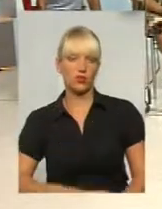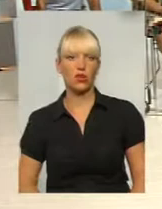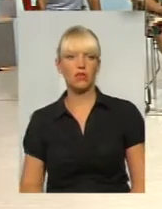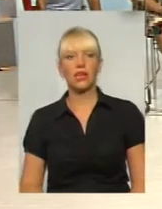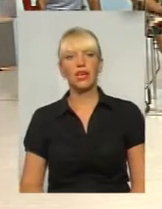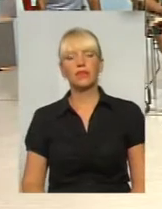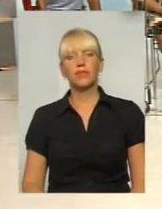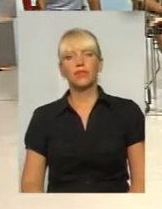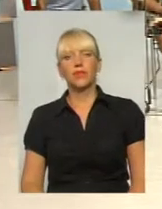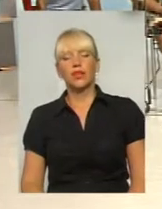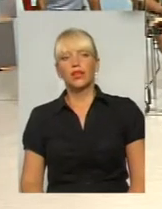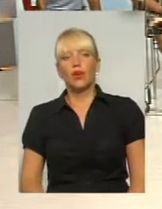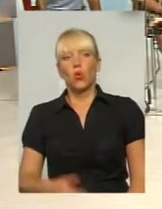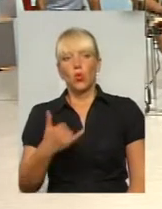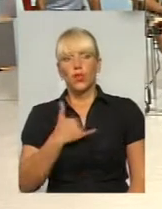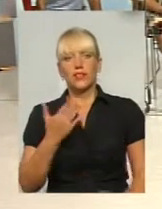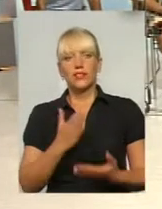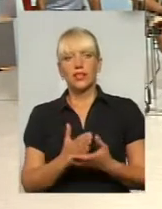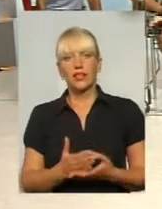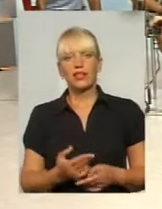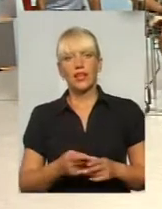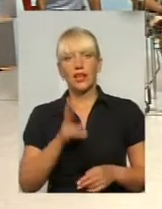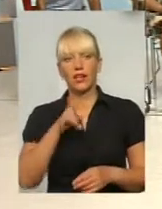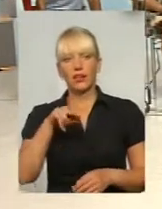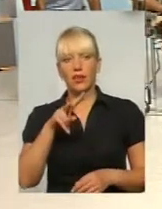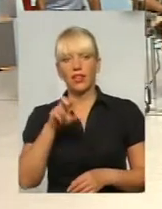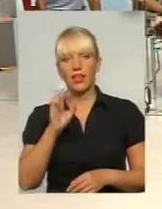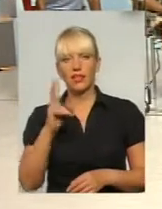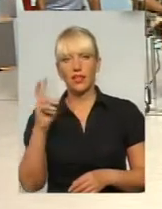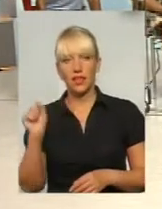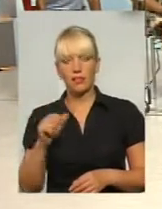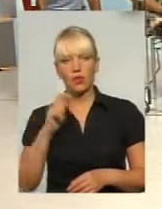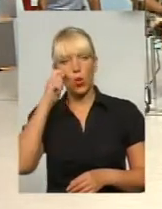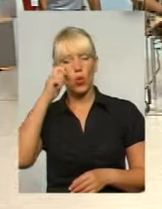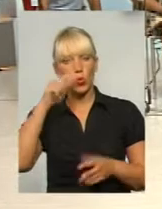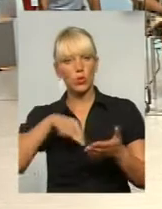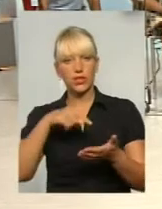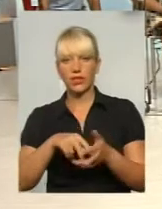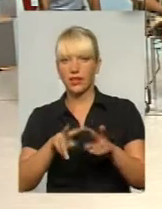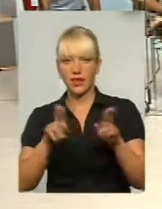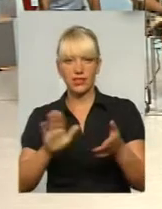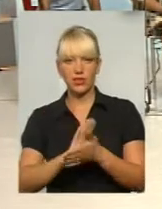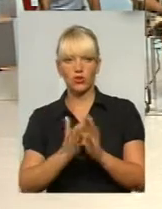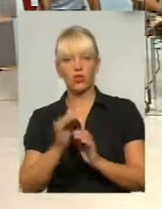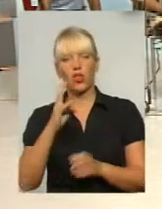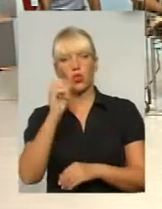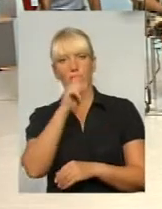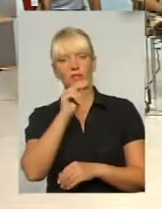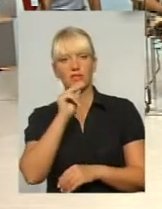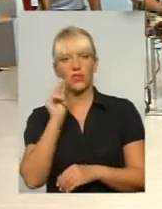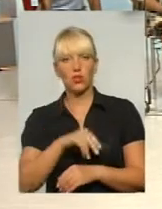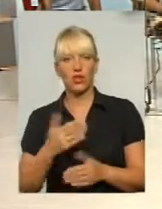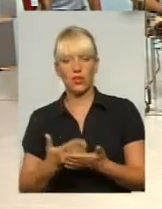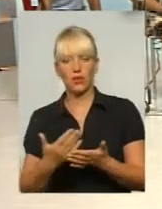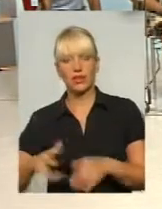питання до пана Віталія. От у нас є схоже КП «Ласка» в Луцьку, дуже схожа ситуація. Але там звинувачує, наприклад,